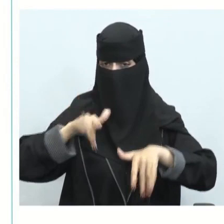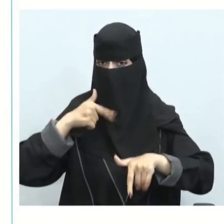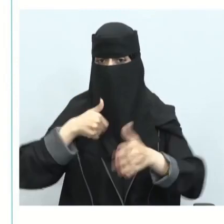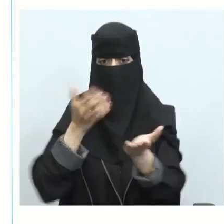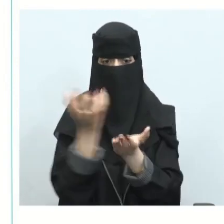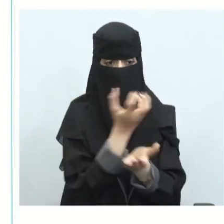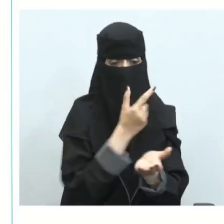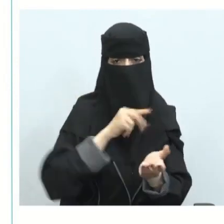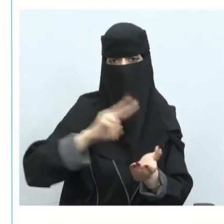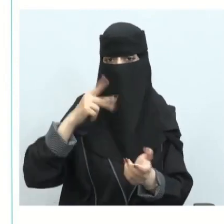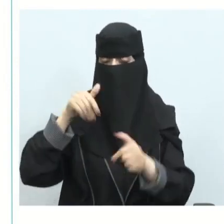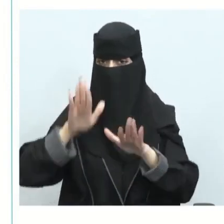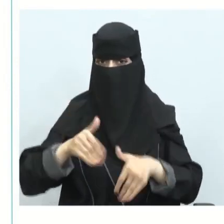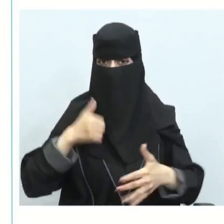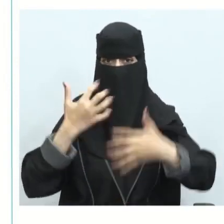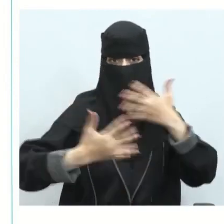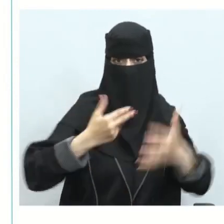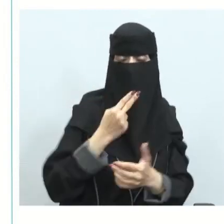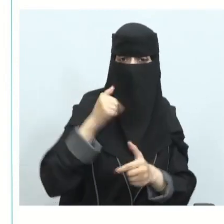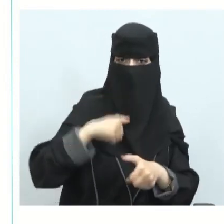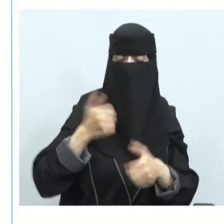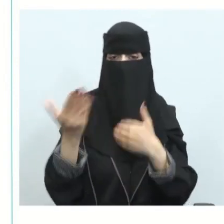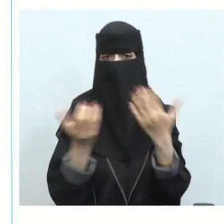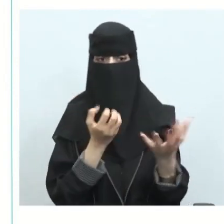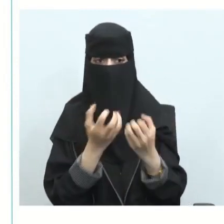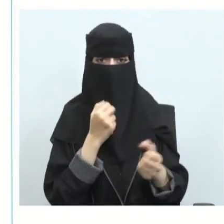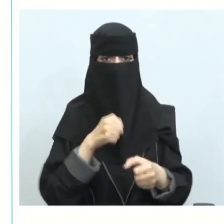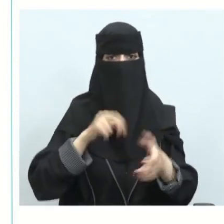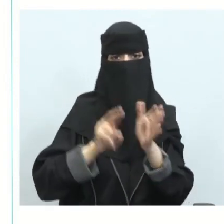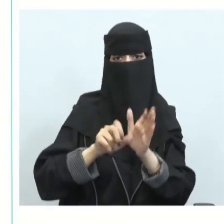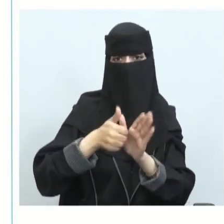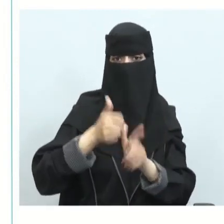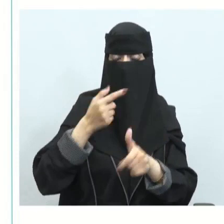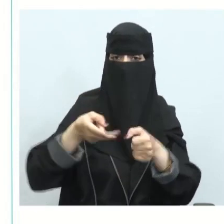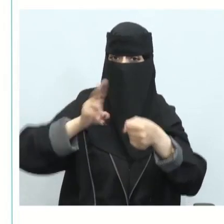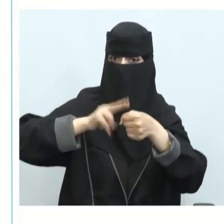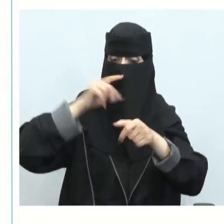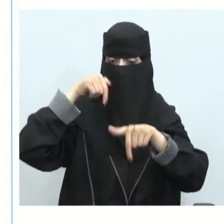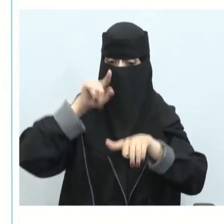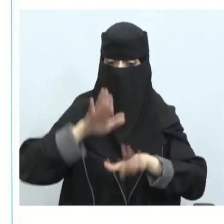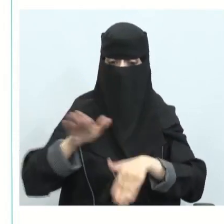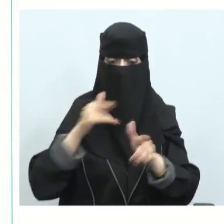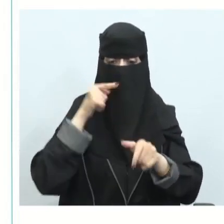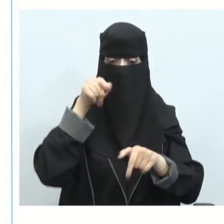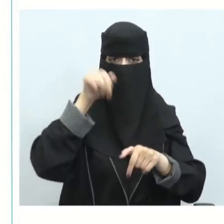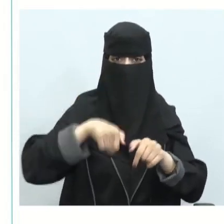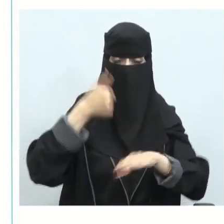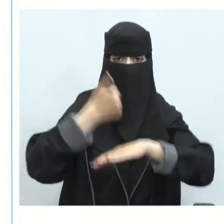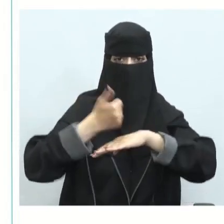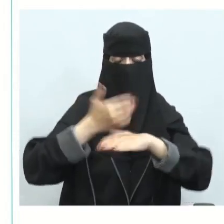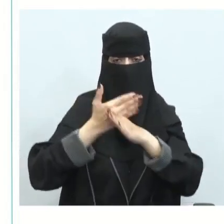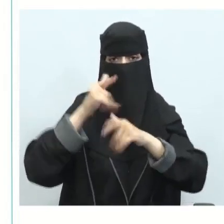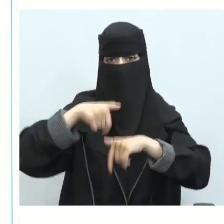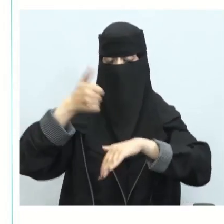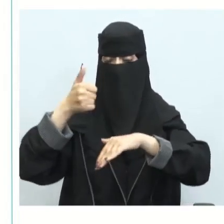هناك الطاقة المتجددة لا بد أن يكون هناك استخدام بشكل صحيح للطاقة يعد إنتاج الطاقة أحد العوامل الرئيسة